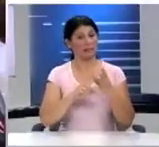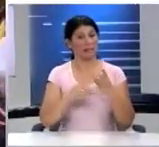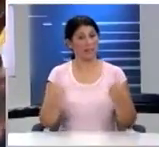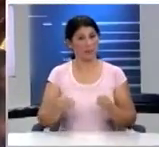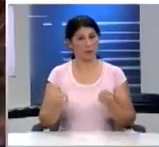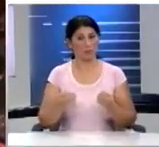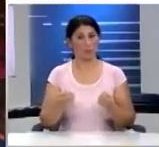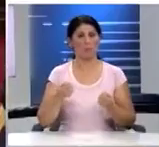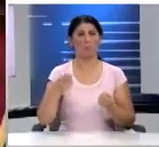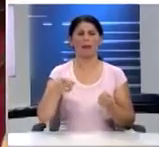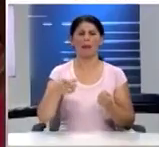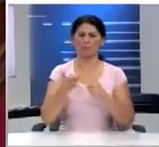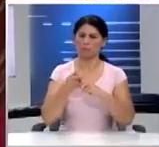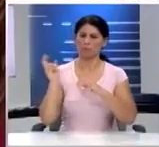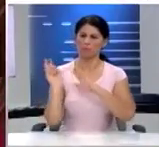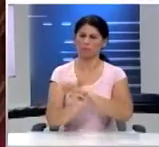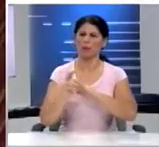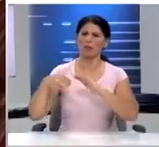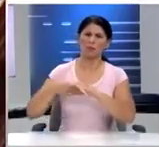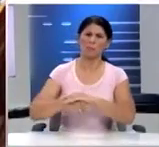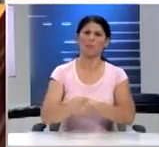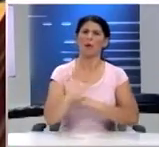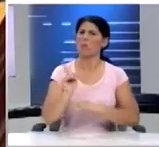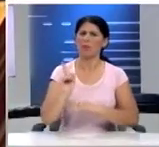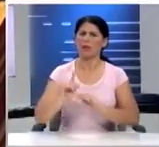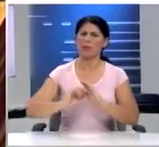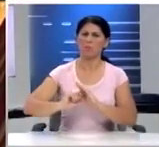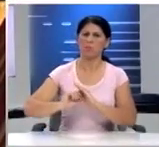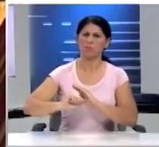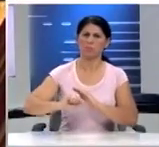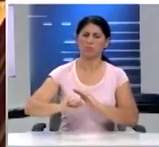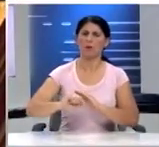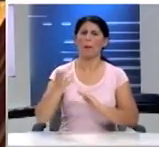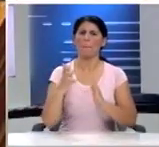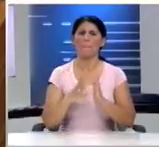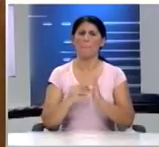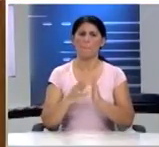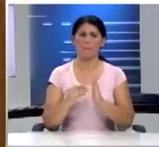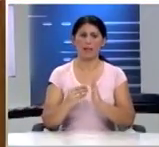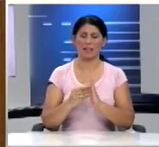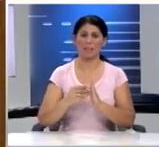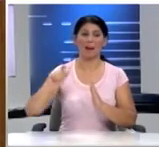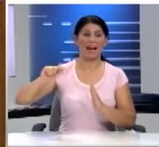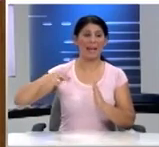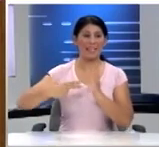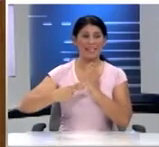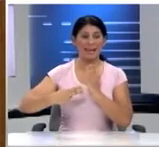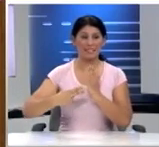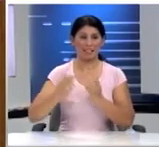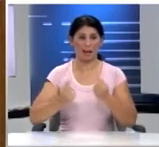μεταφοράς που δεν δημιουργούν εκπομπές βλαβερών αερίων όπως για παράδειγμα τα υλικά αυτοκίνητα και τα ποδήλατα